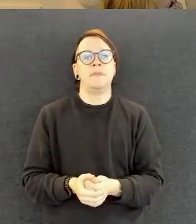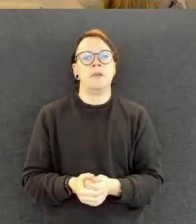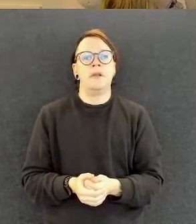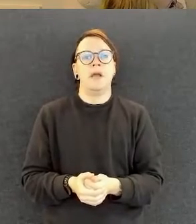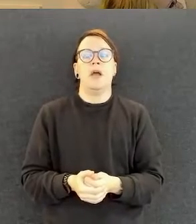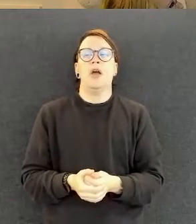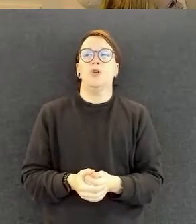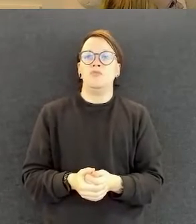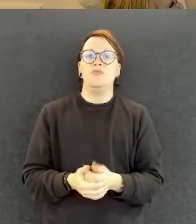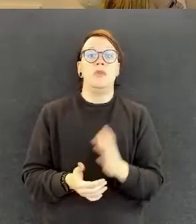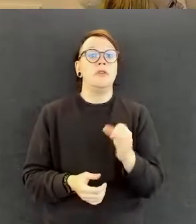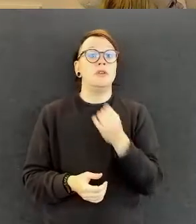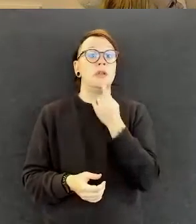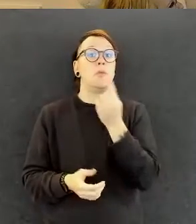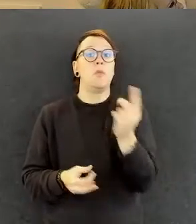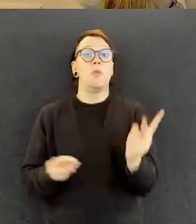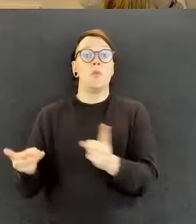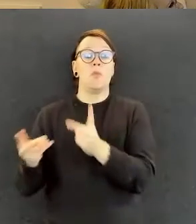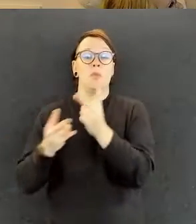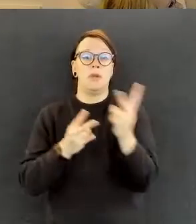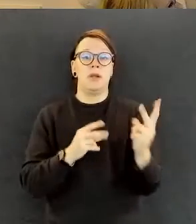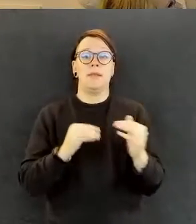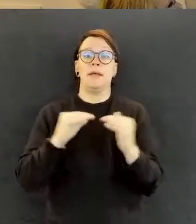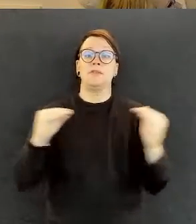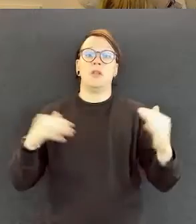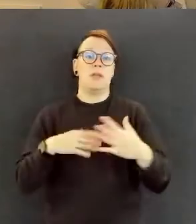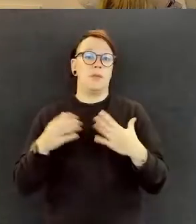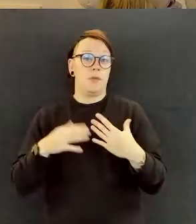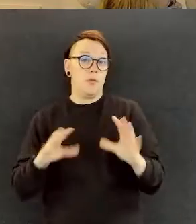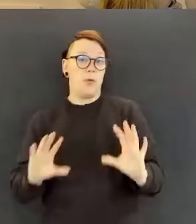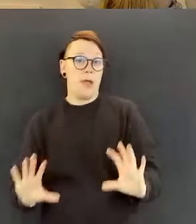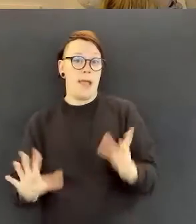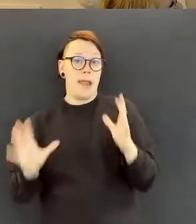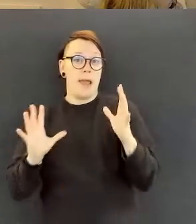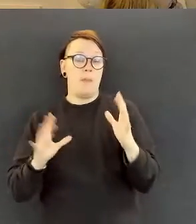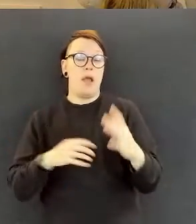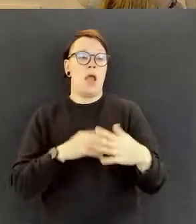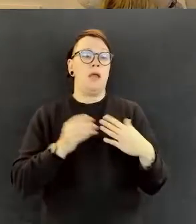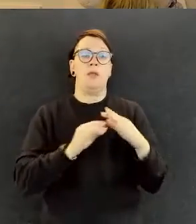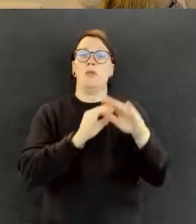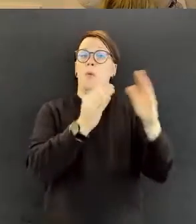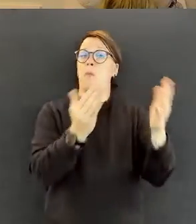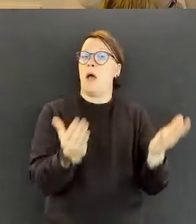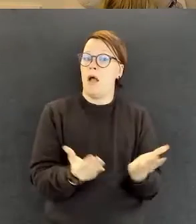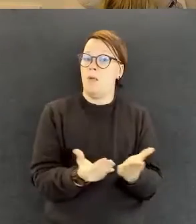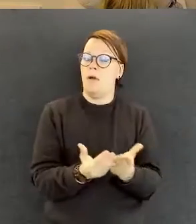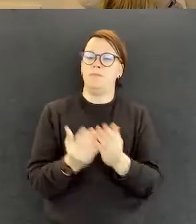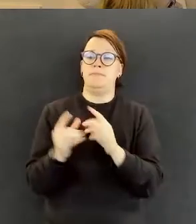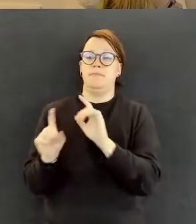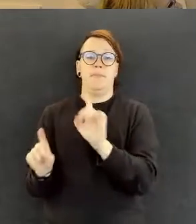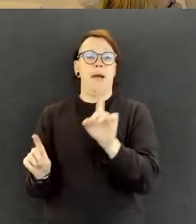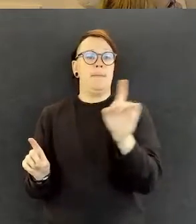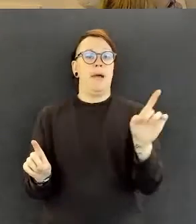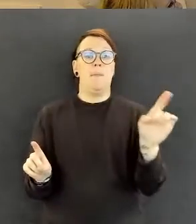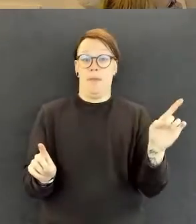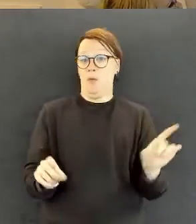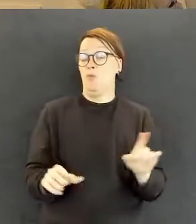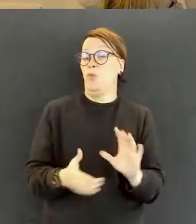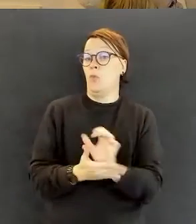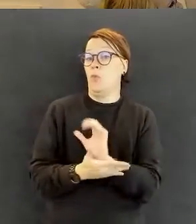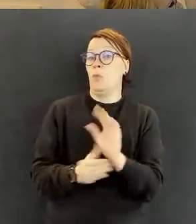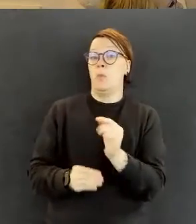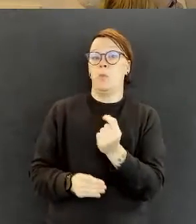ylipäätään meillä työelämässä ja työmaailmassa ja tuolla on siis semmoisia ihmisiä,